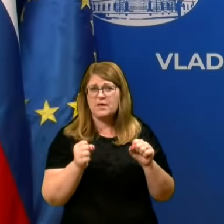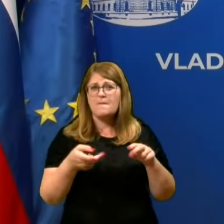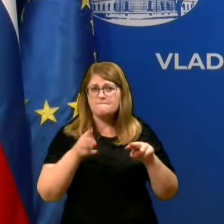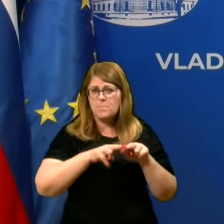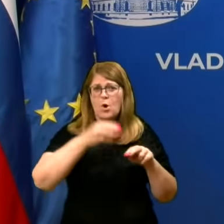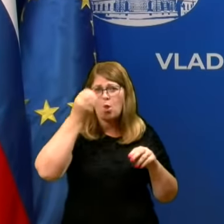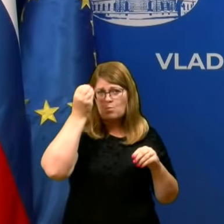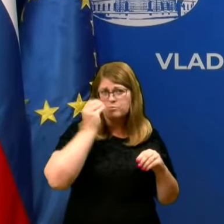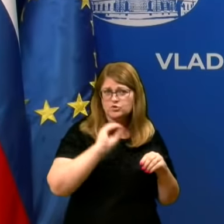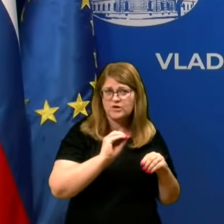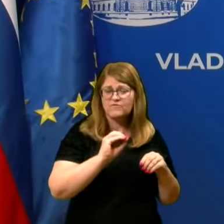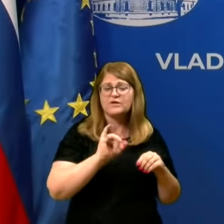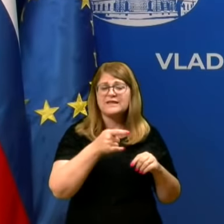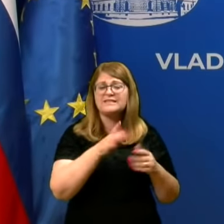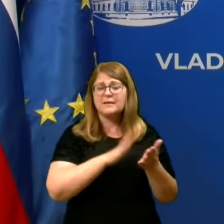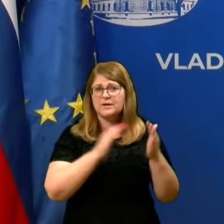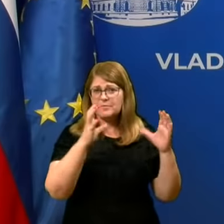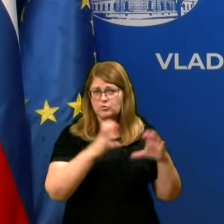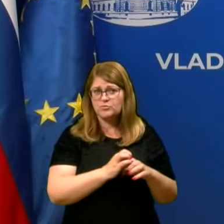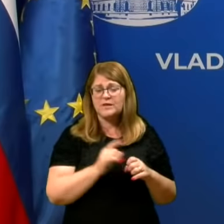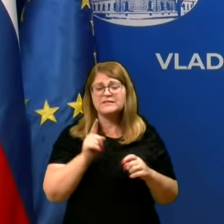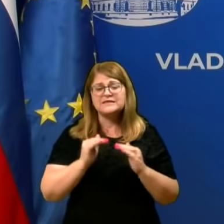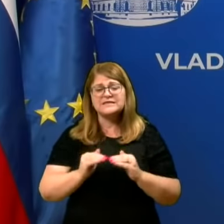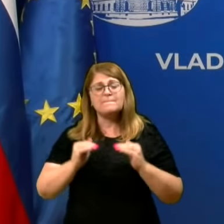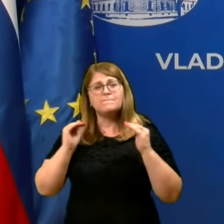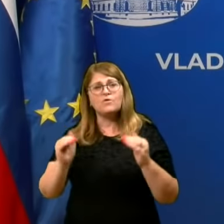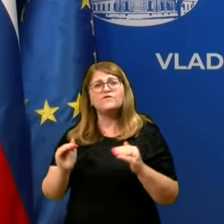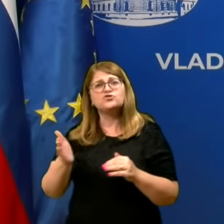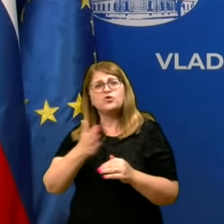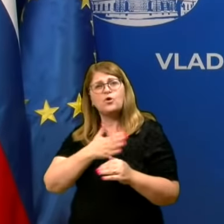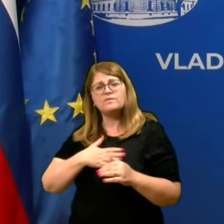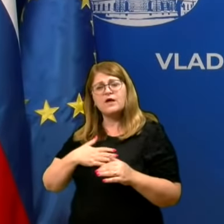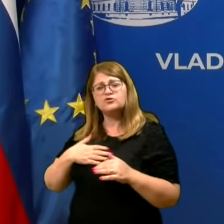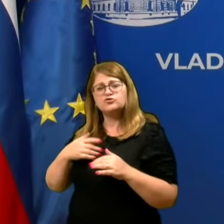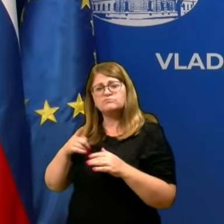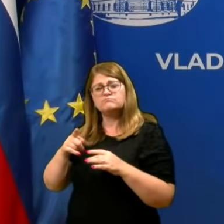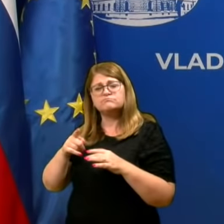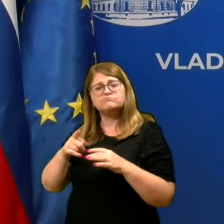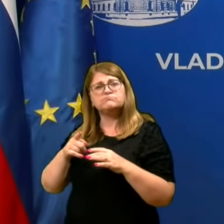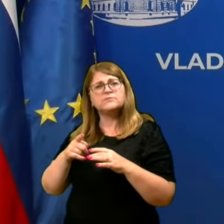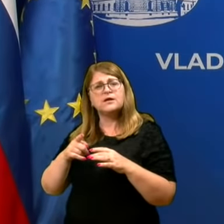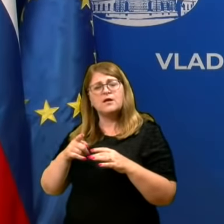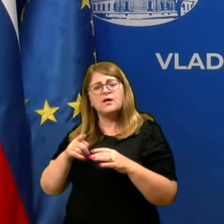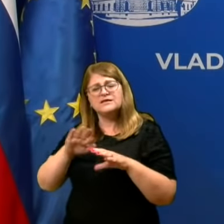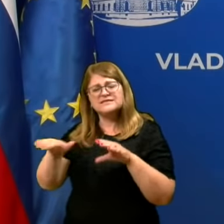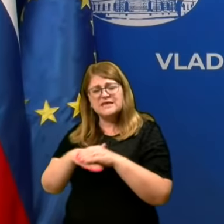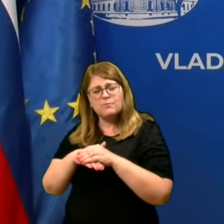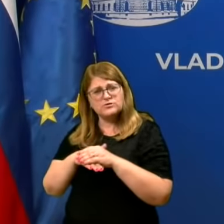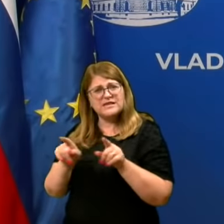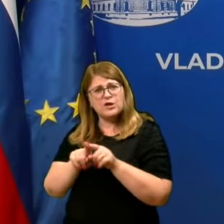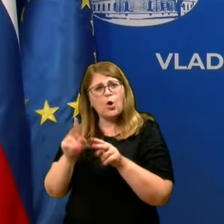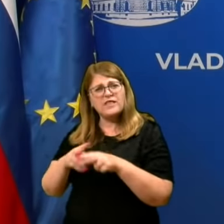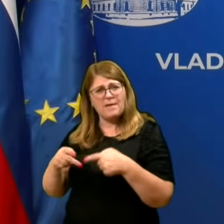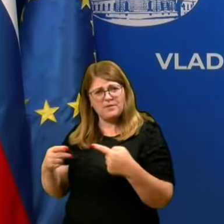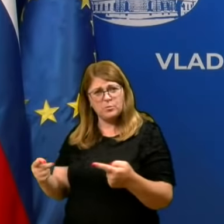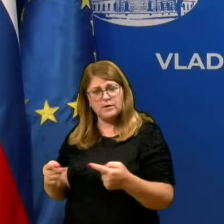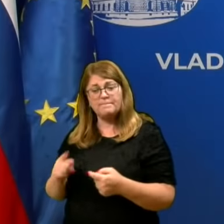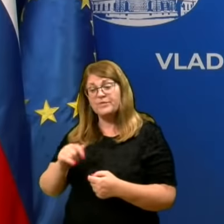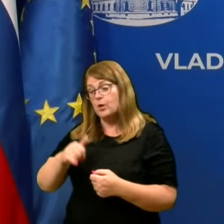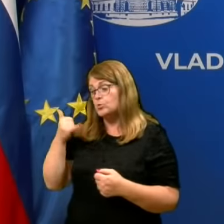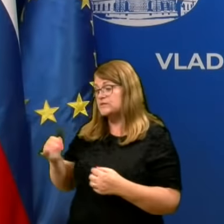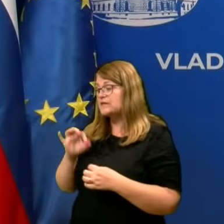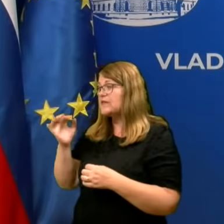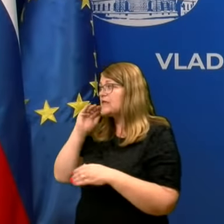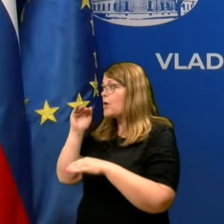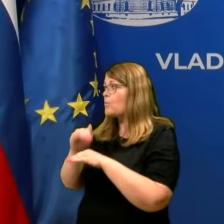upoštevani, da je teh primiru čim manj, da se povišajo naše kapacitete kot epidemiološka stroka. In, ker v zadnjih nek se mno